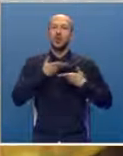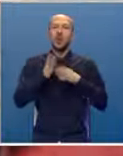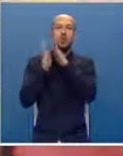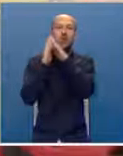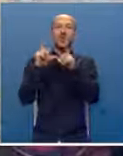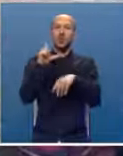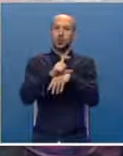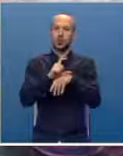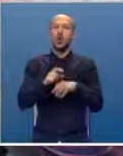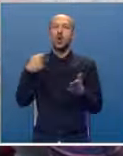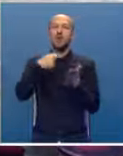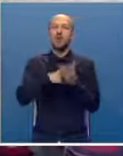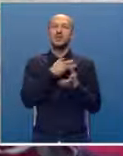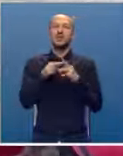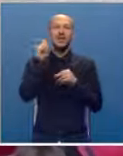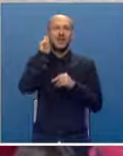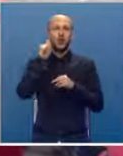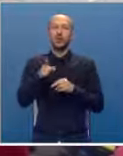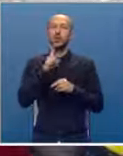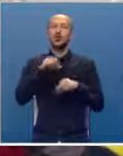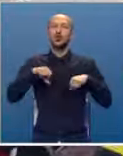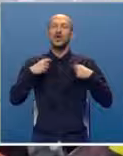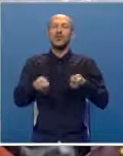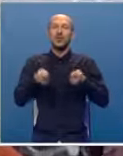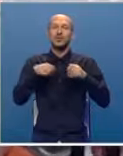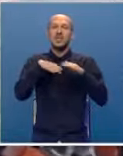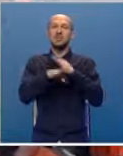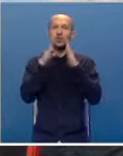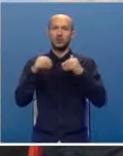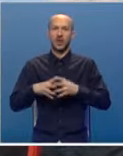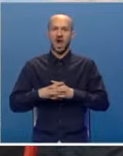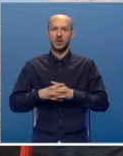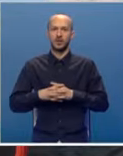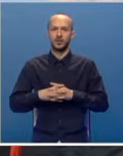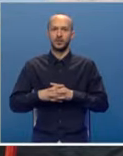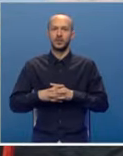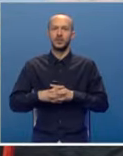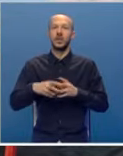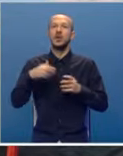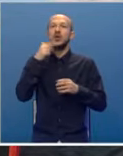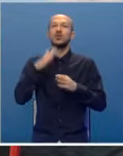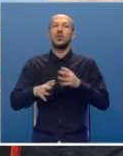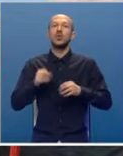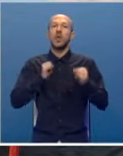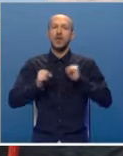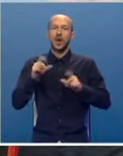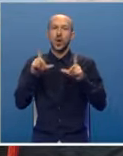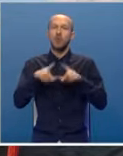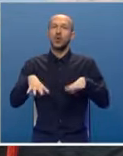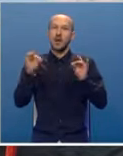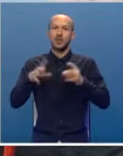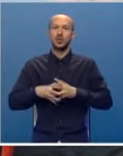boravak u Turskoj uplatiti za djevojčicu koju su živu izvukli ispod ruševina. Maksimalno smo ulagali napore u